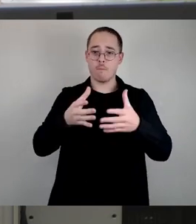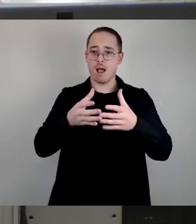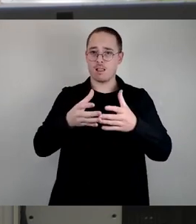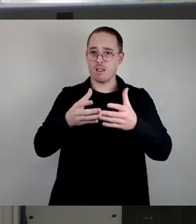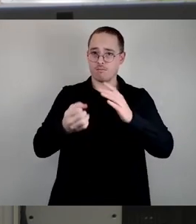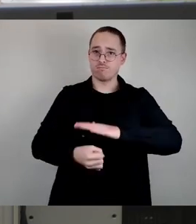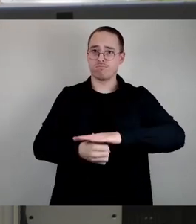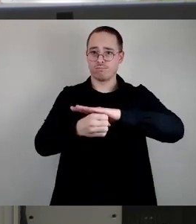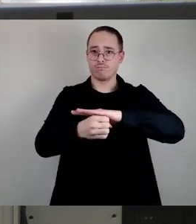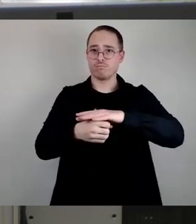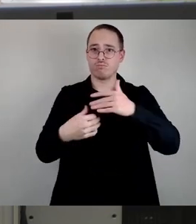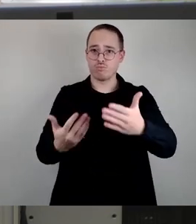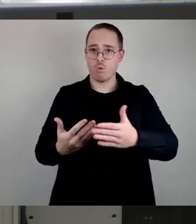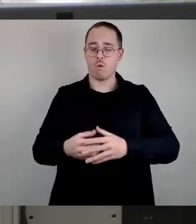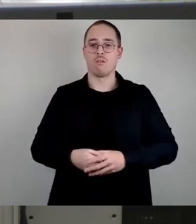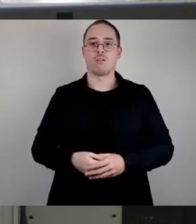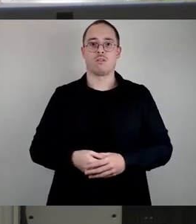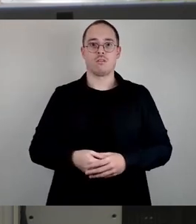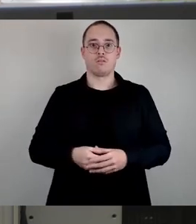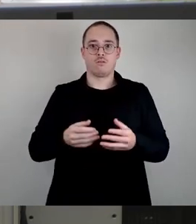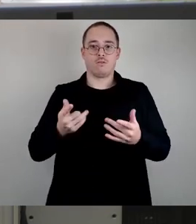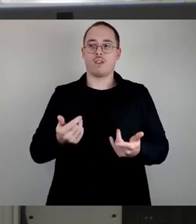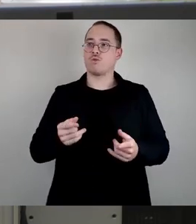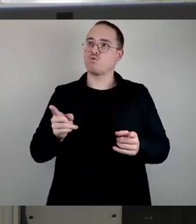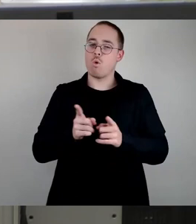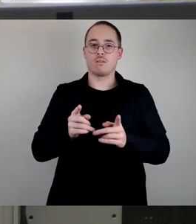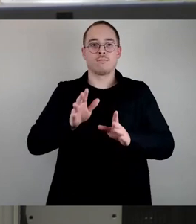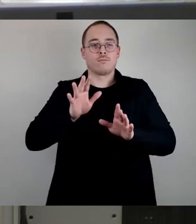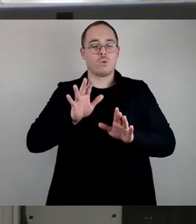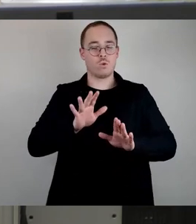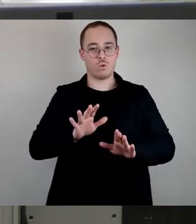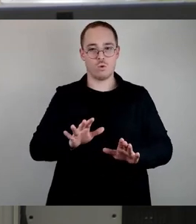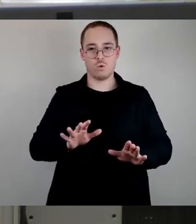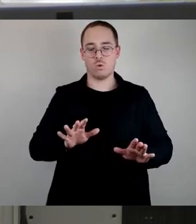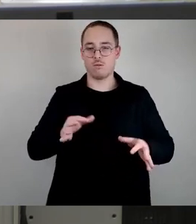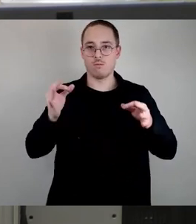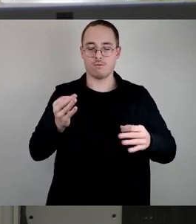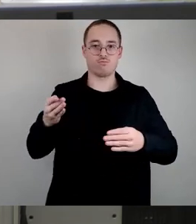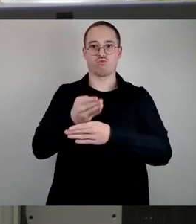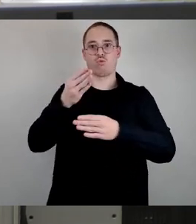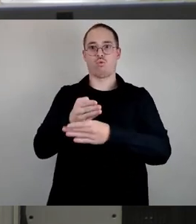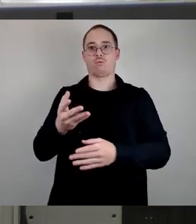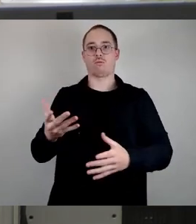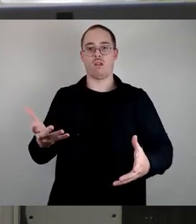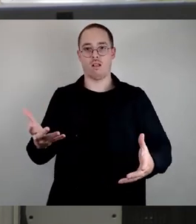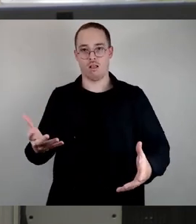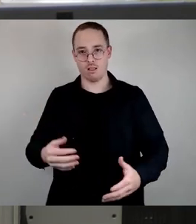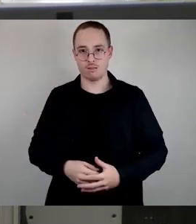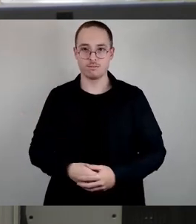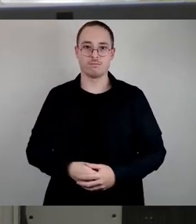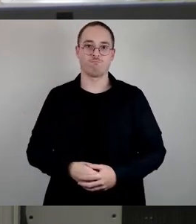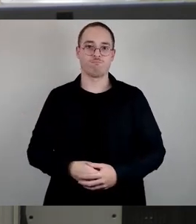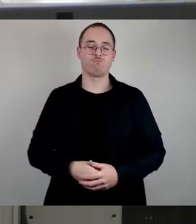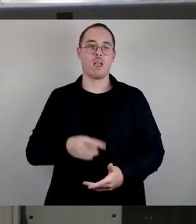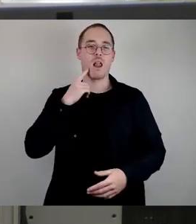des Durchatmens, des Innehaltens gegeben. Und ich glaube, dass das einer der Punkte